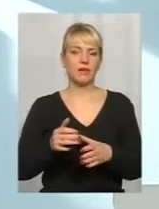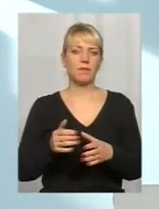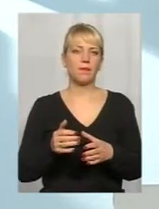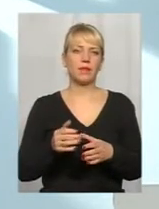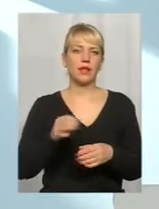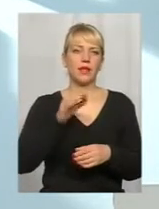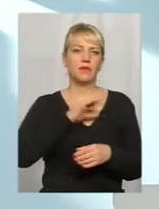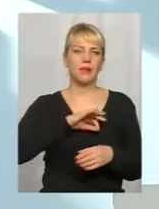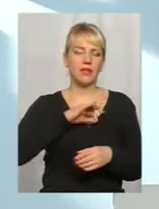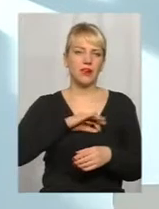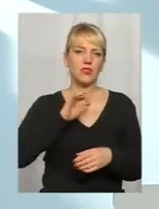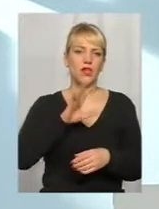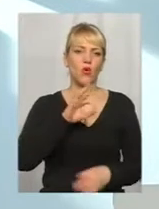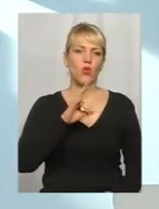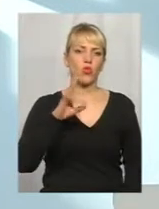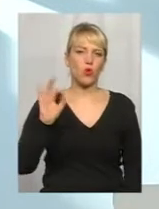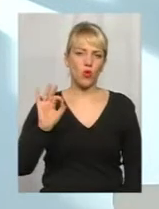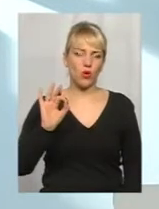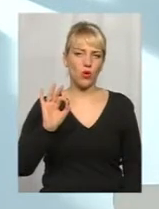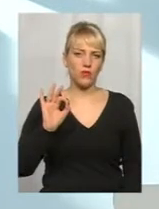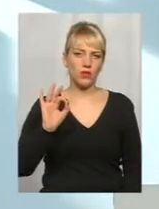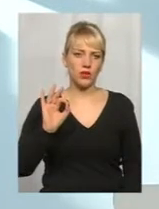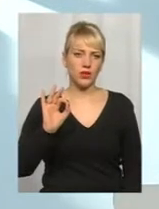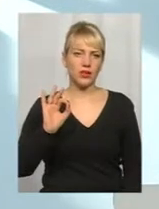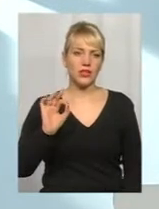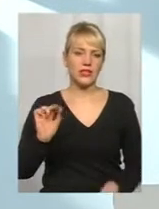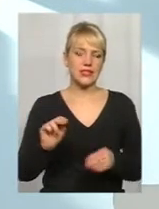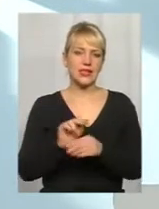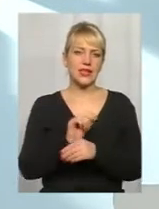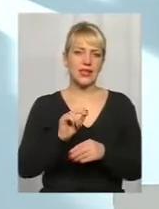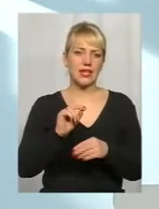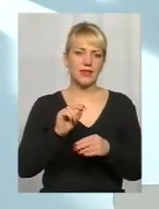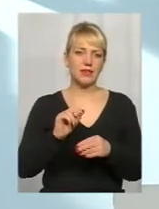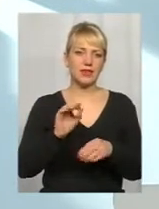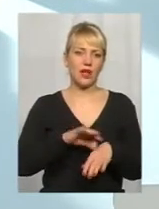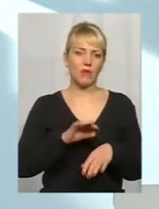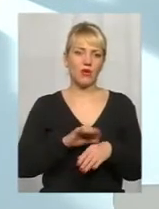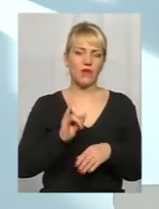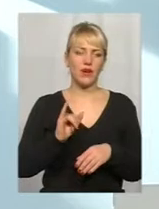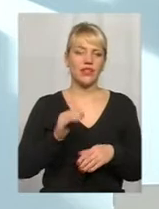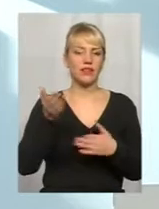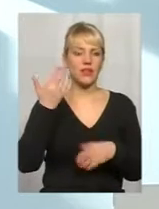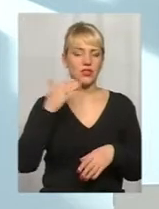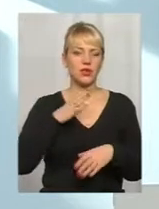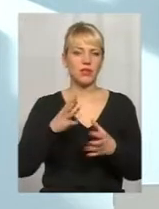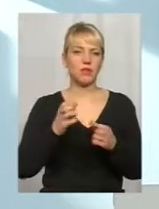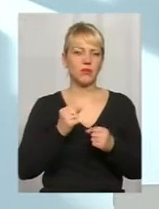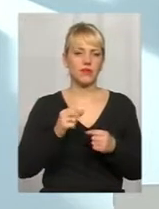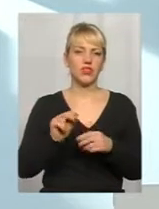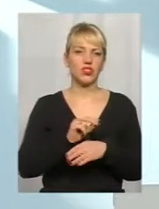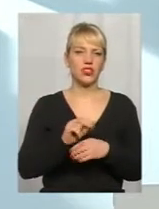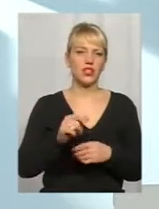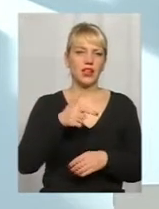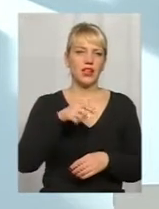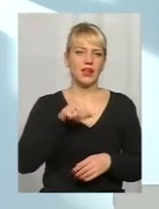в онкології при лечіні определенних онкозаболівань. Раньше вони применялись в лечіні гепатита С, сейчас